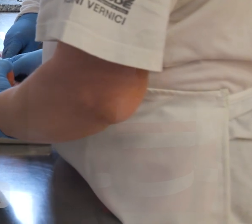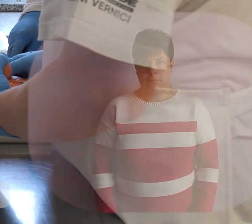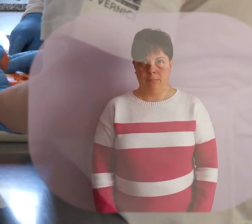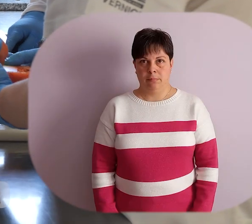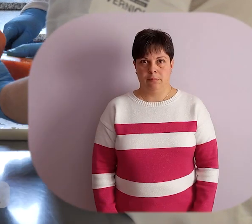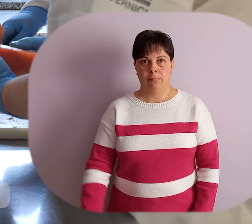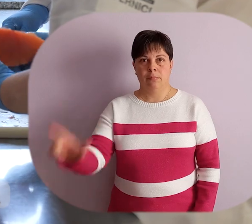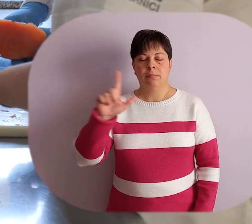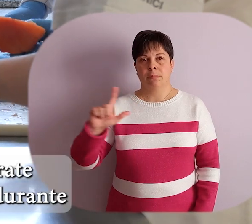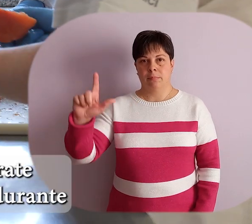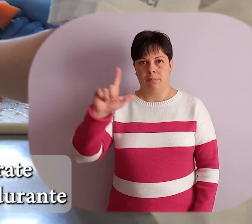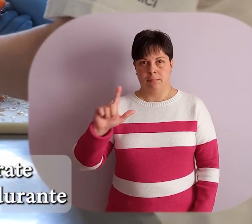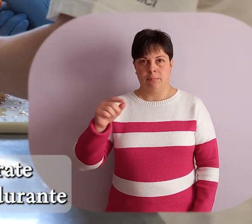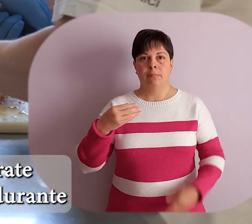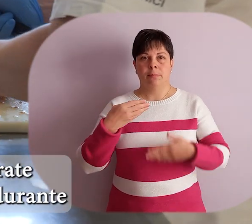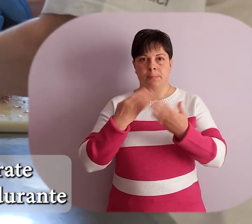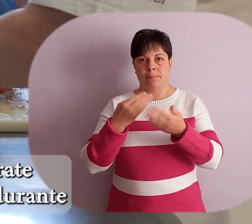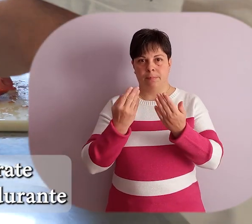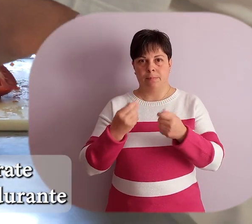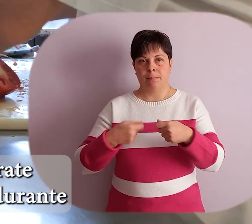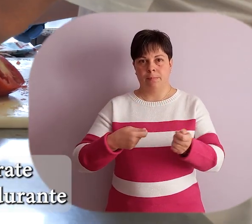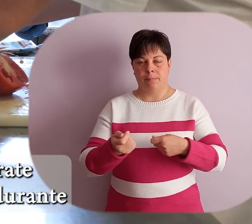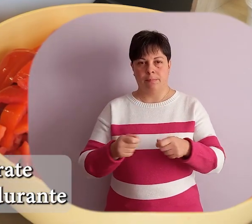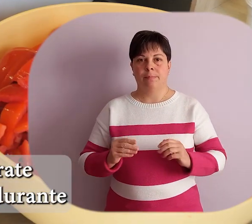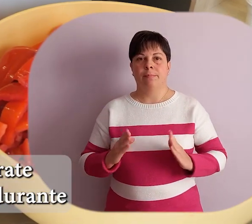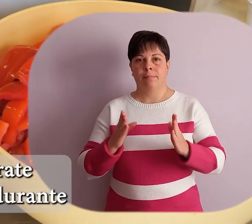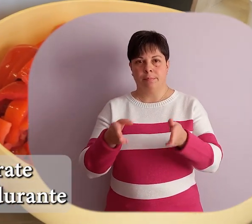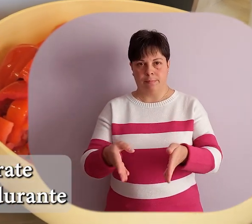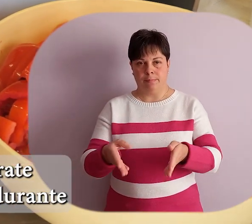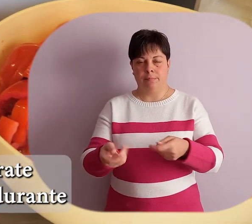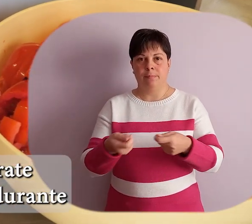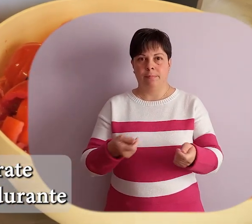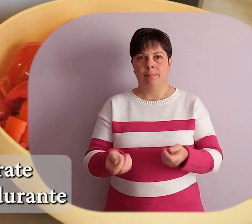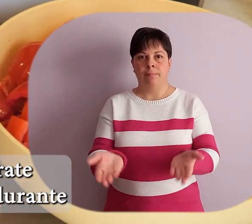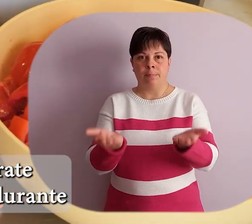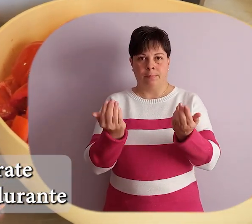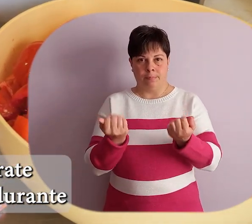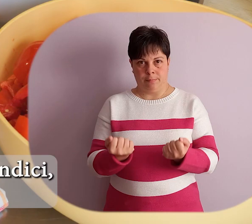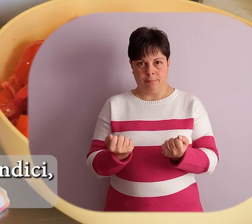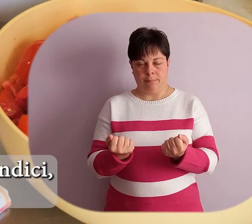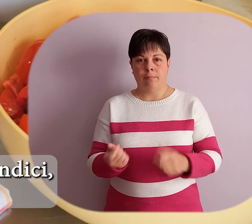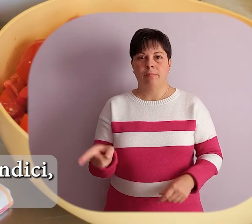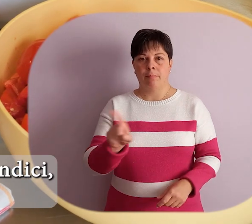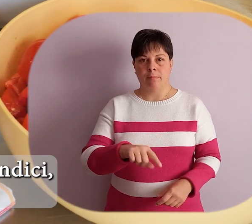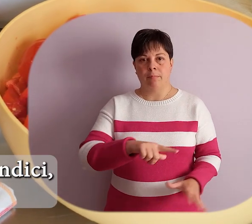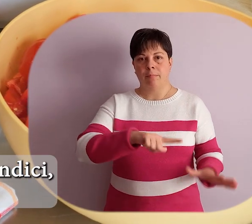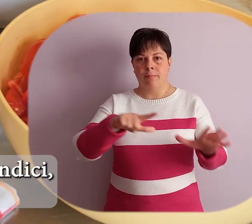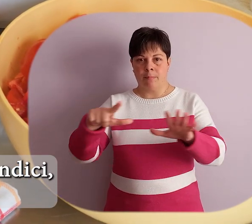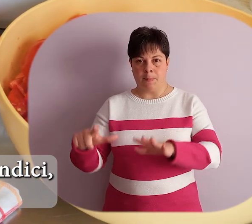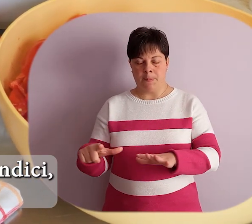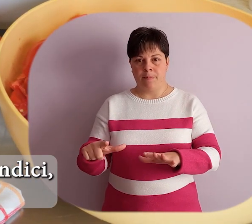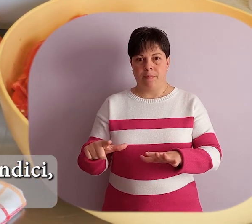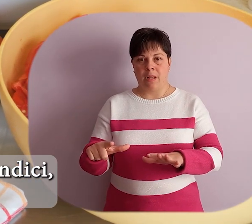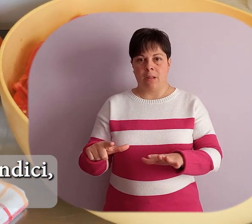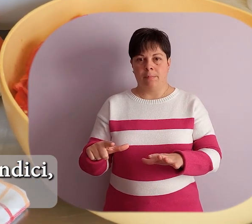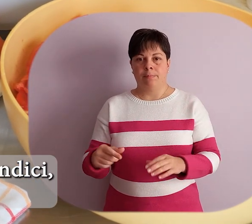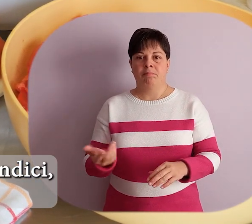Tutti lunedì mattina si va ad acquistare le derrate presso il supermercato, poi durante la settimana, intorno alle